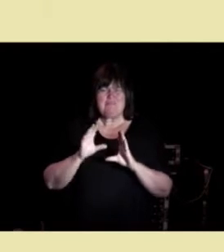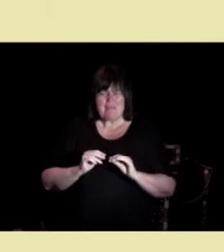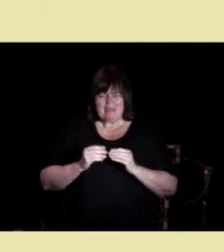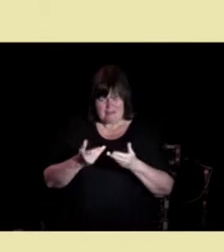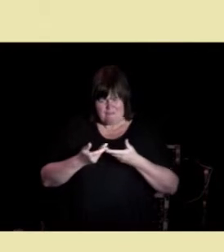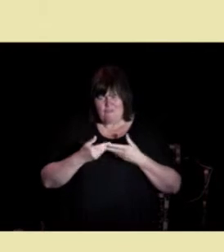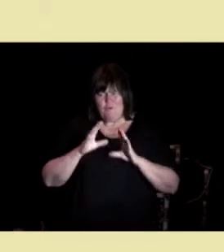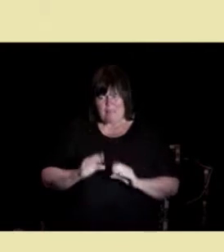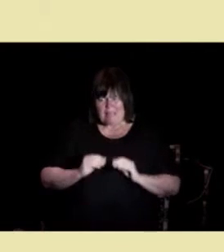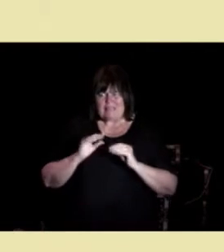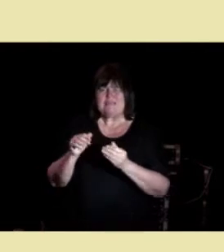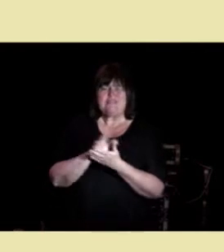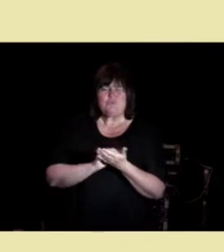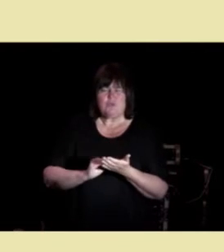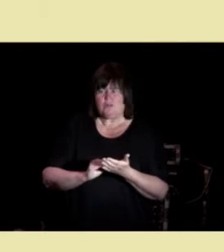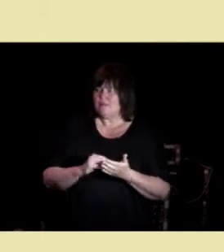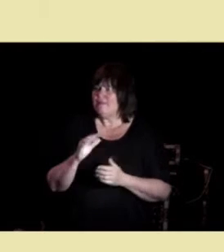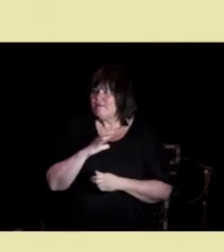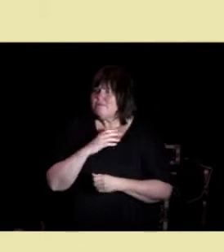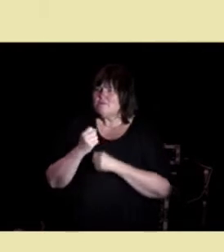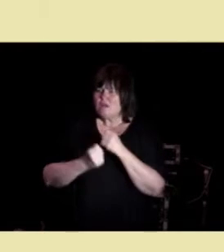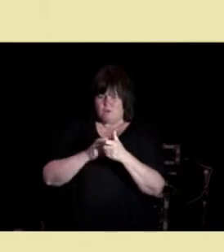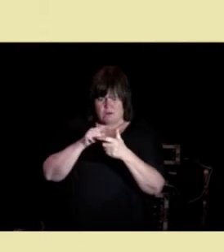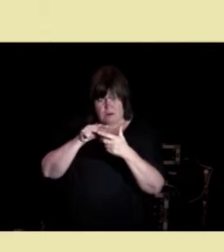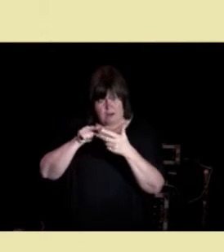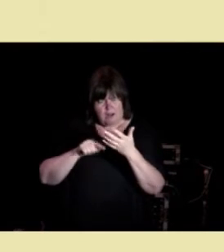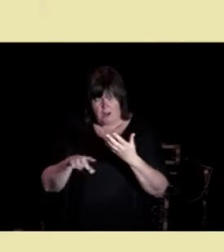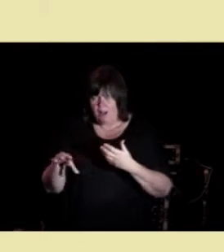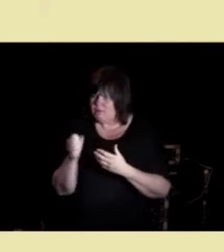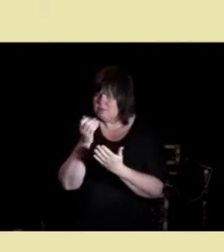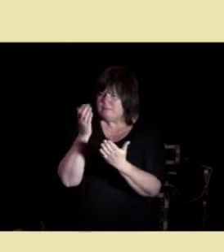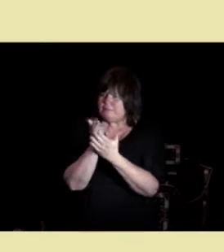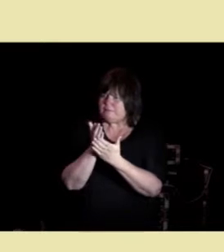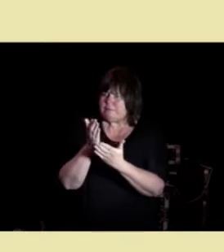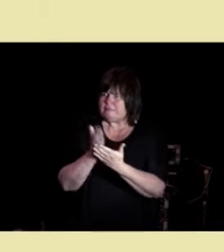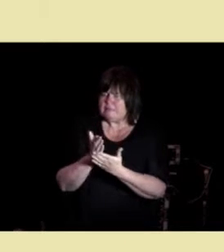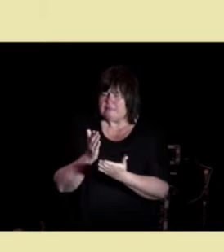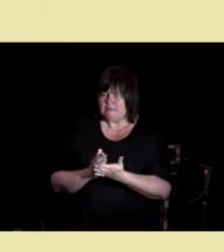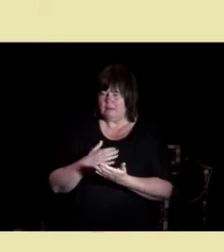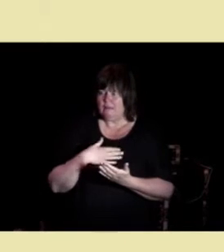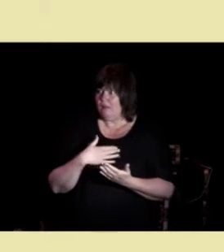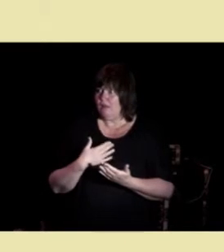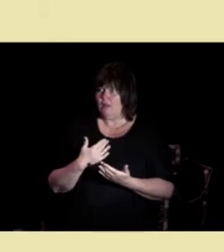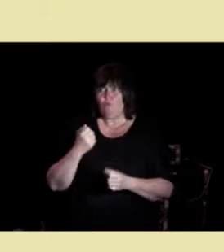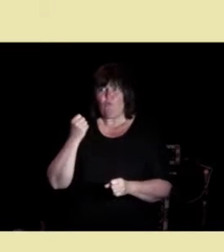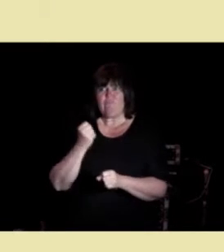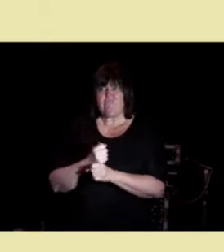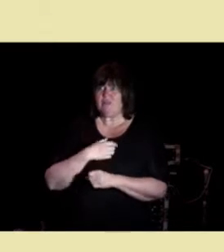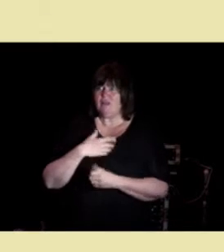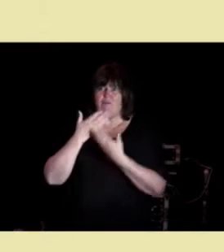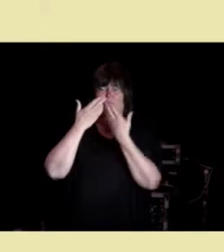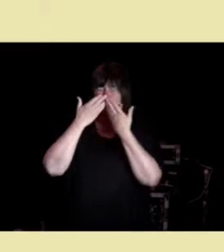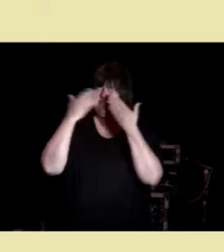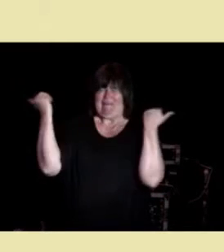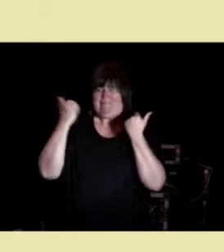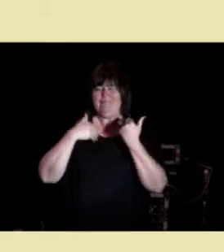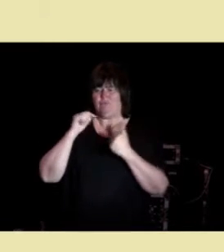resultater?» Jeg synes hun hadde gjort alt så riktig, og så hadde jeg vært helt blind for alt som gikk galt.